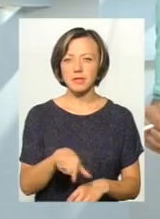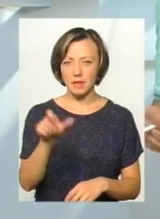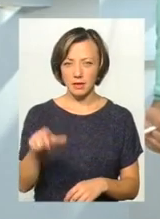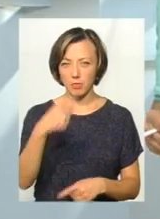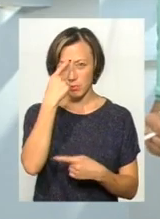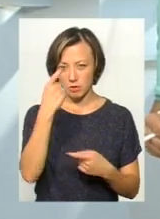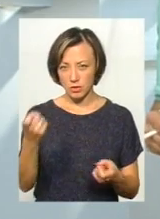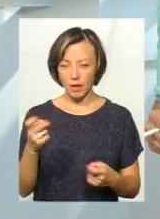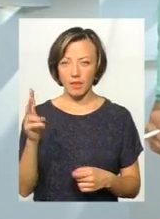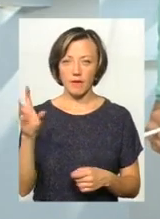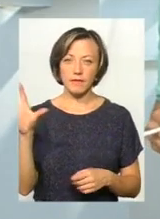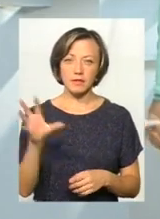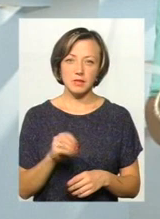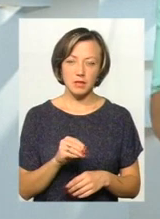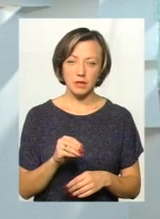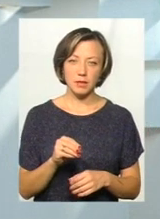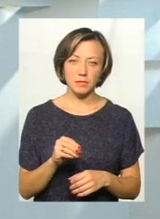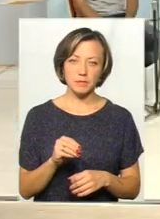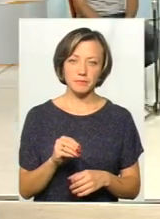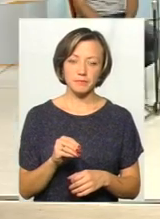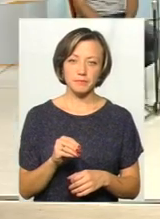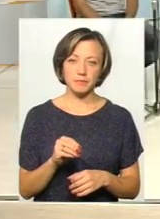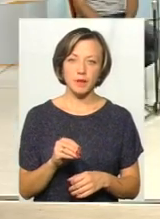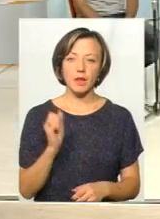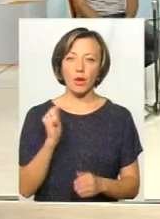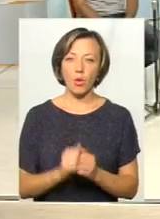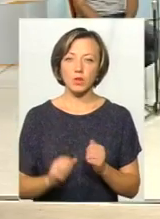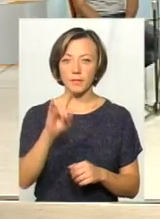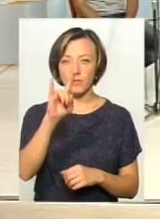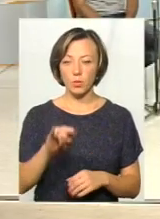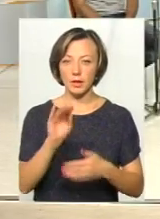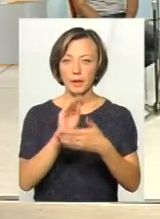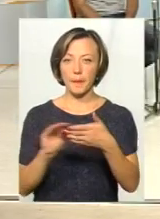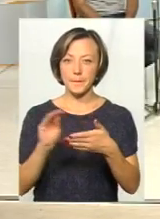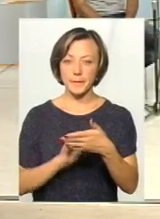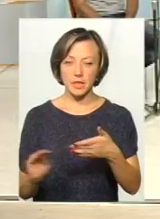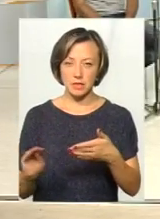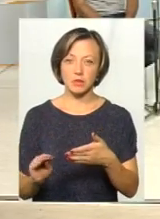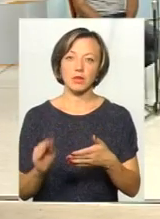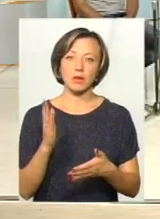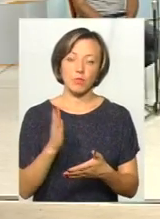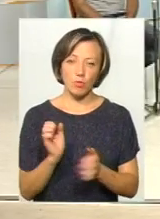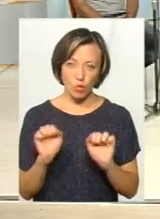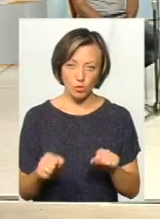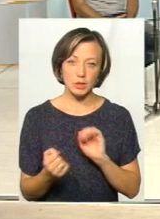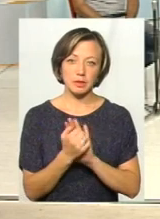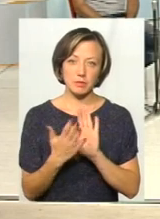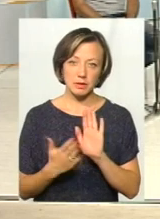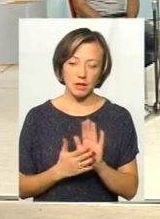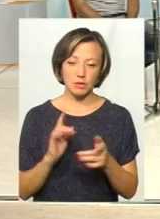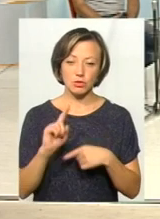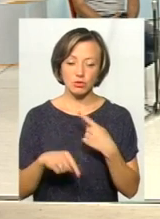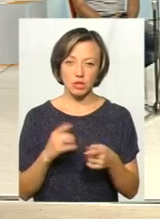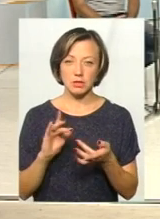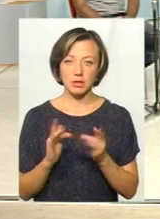попереджають. Над кожним ліконечком написано, що ви маєте змогу записатися онлайн